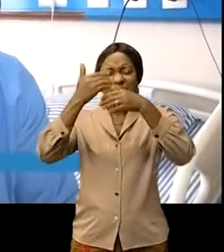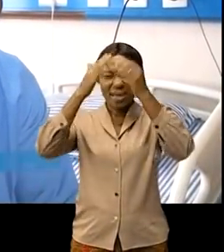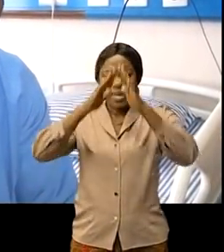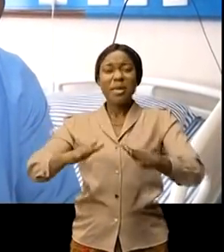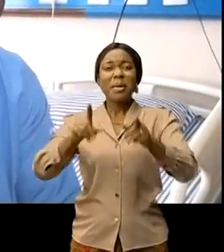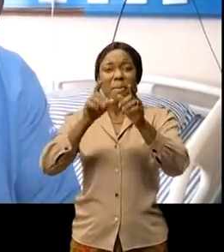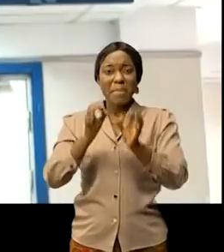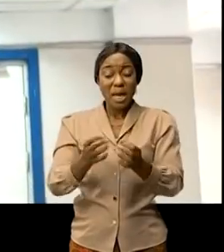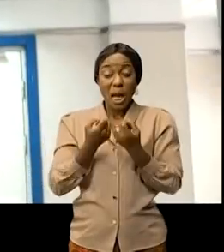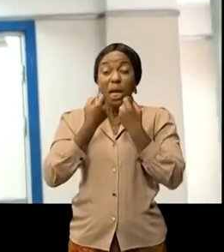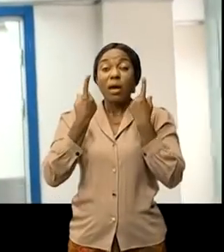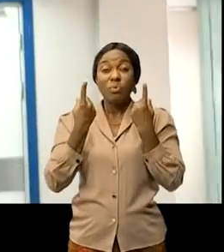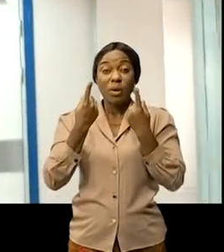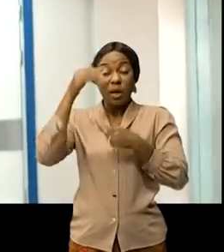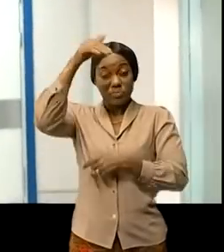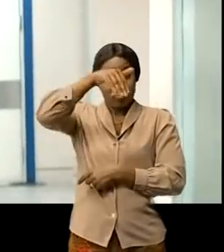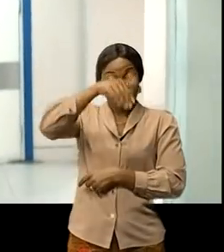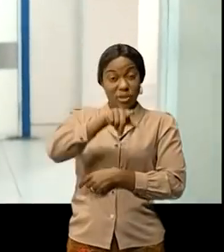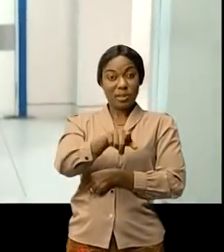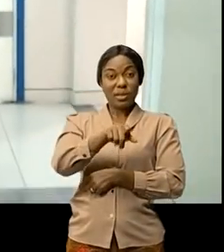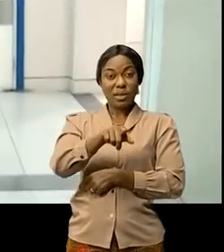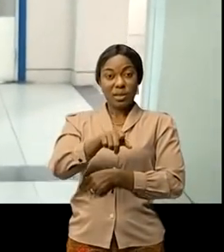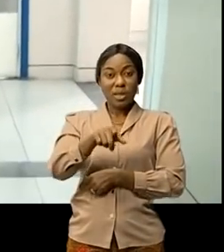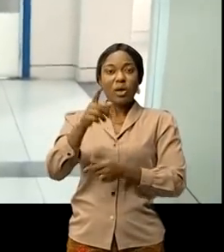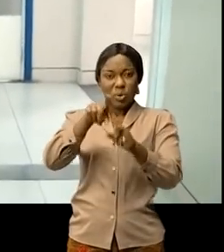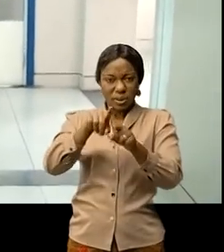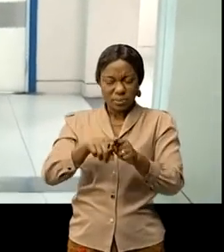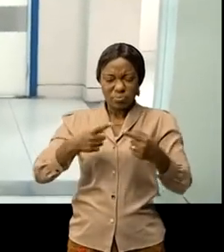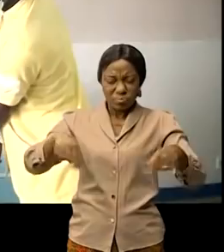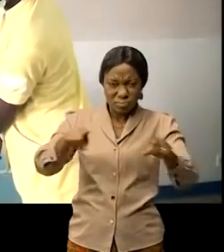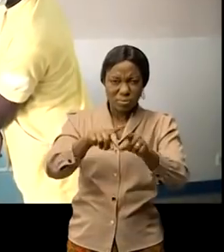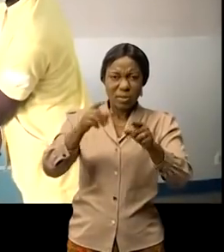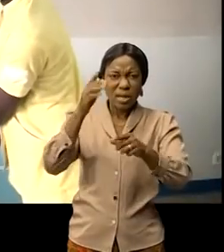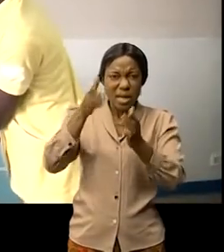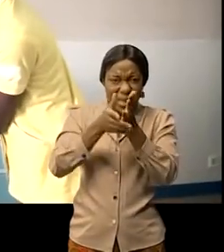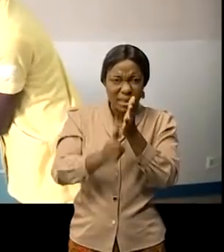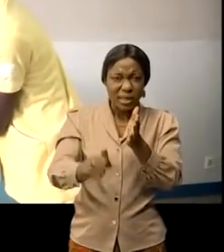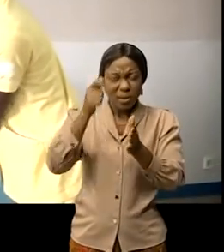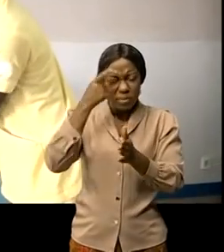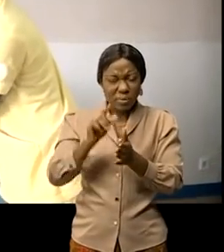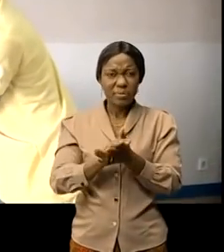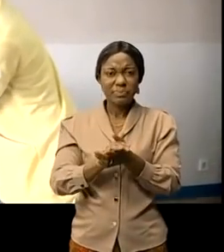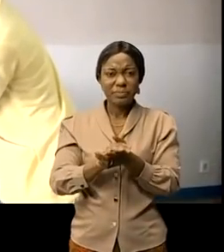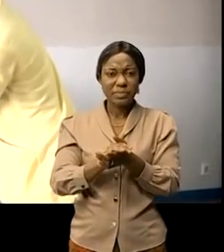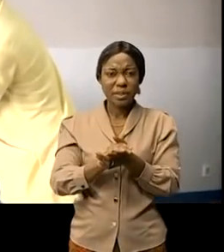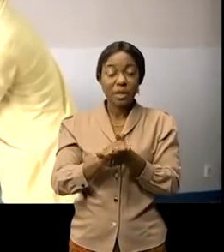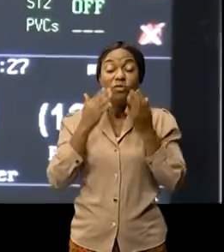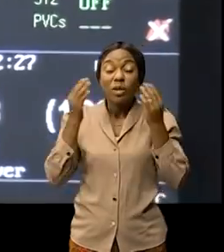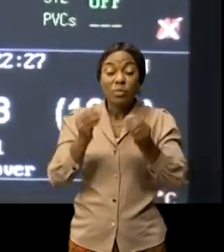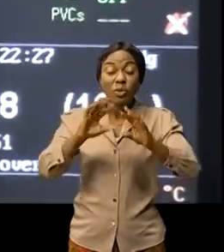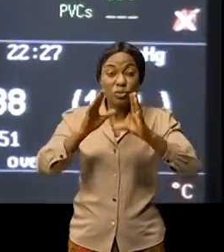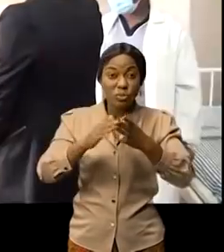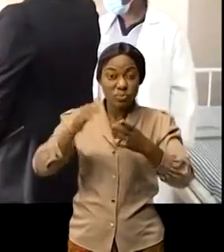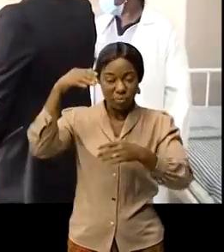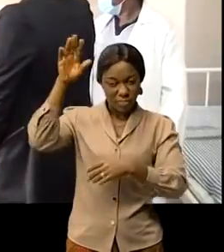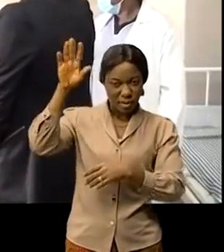pas imaginer qu'à l'intérieur on avait un plateau technique de cette qualité là qui n rien envié à tout ce qu'on a vu à l